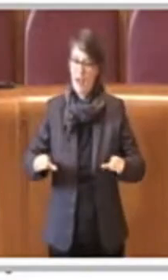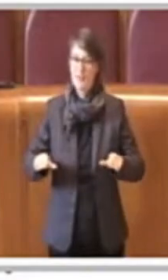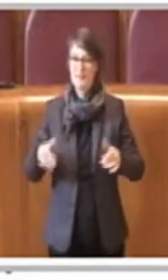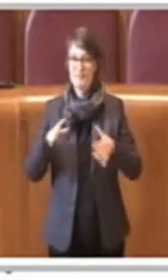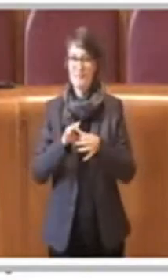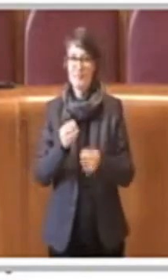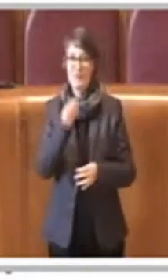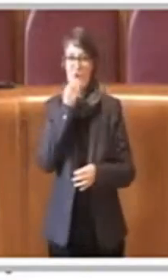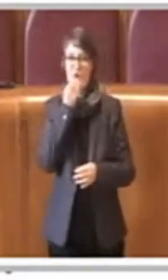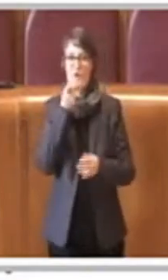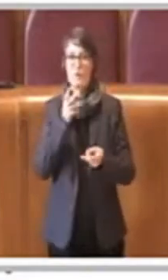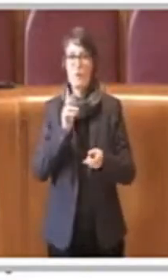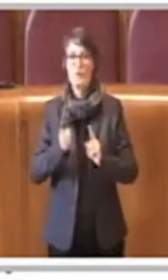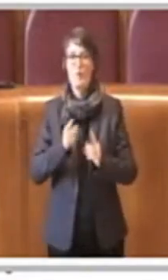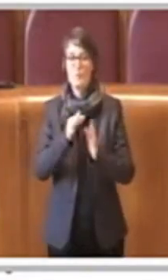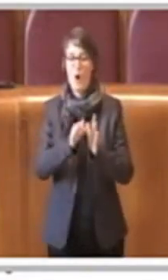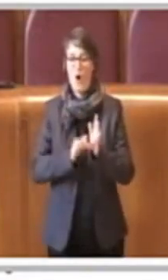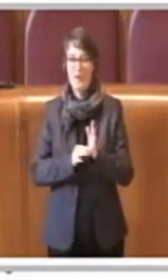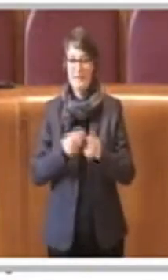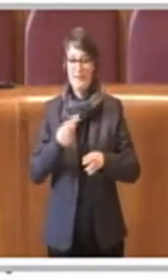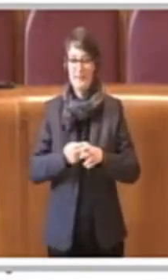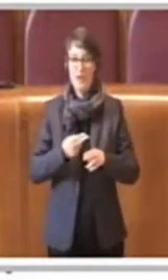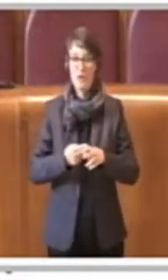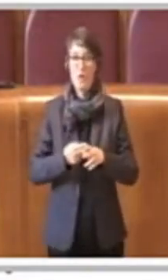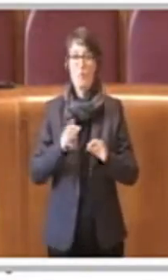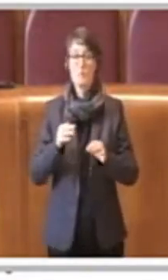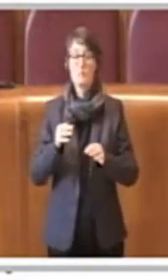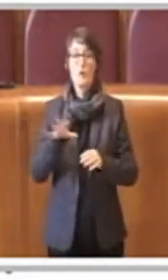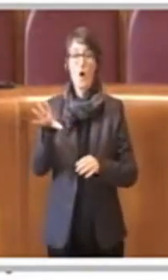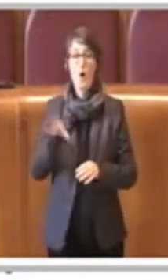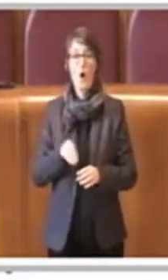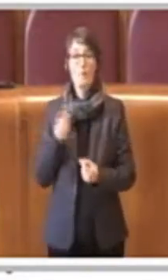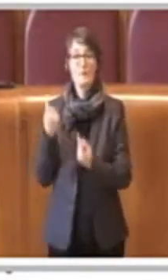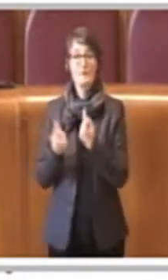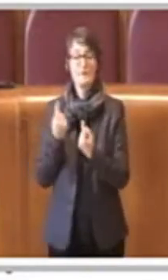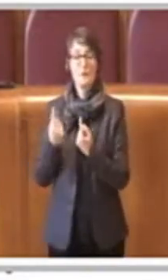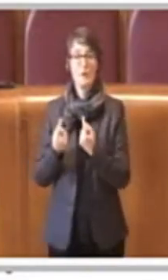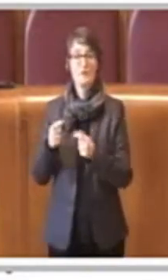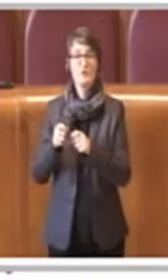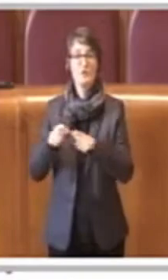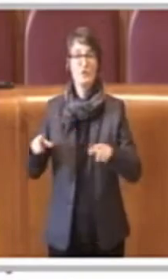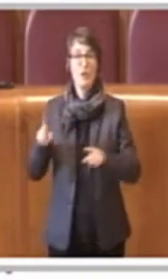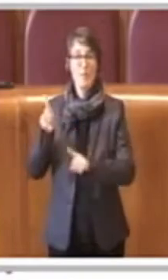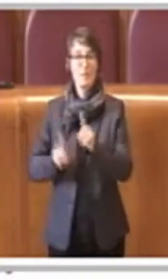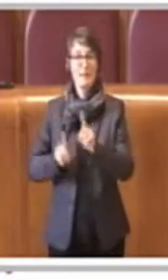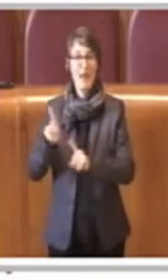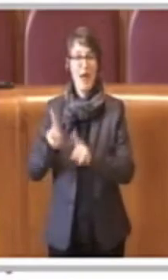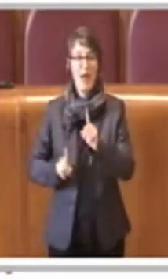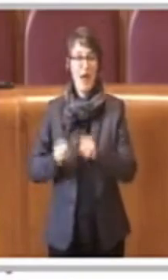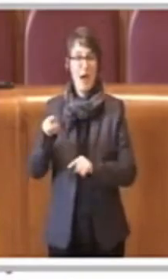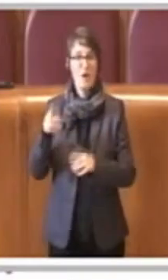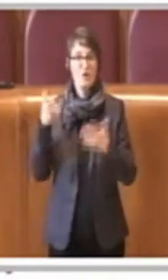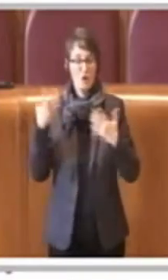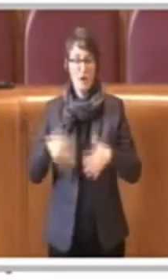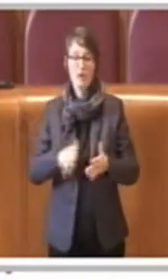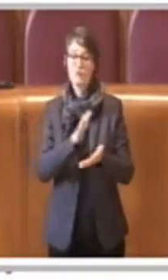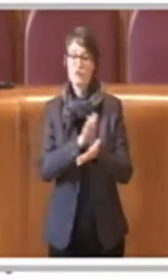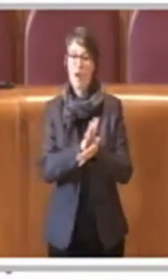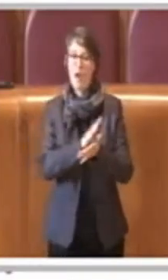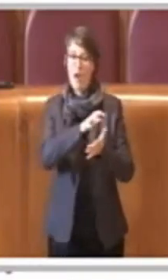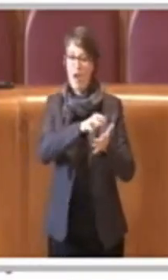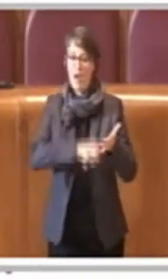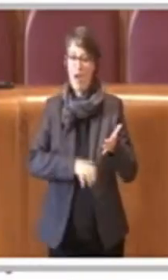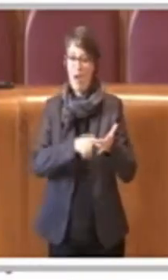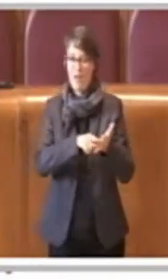città di Milano che presentò appunto un atto per delineare proprio le strategie sulla food